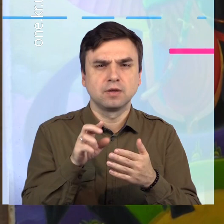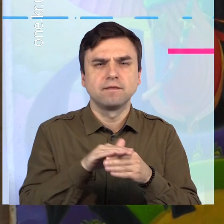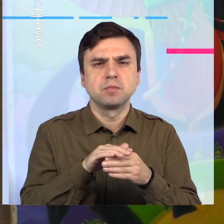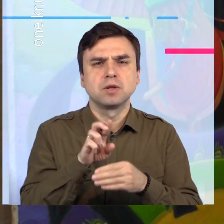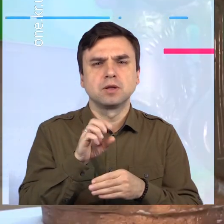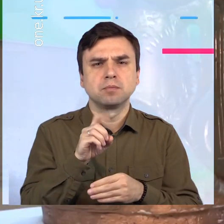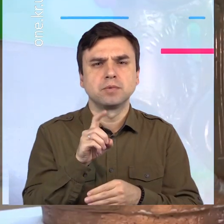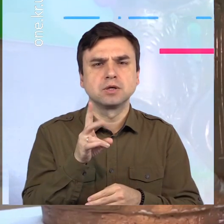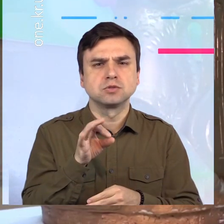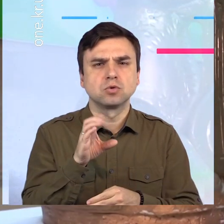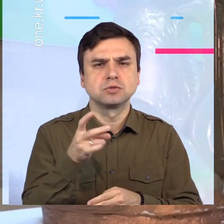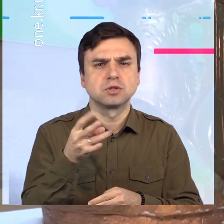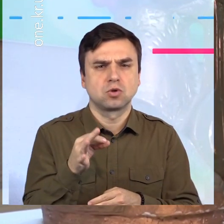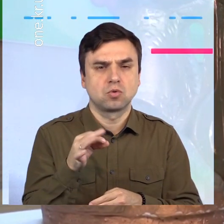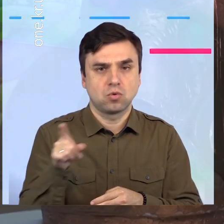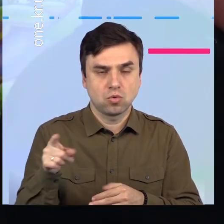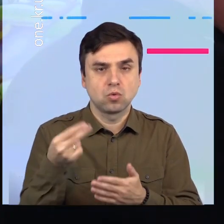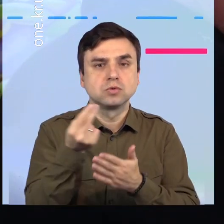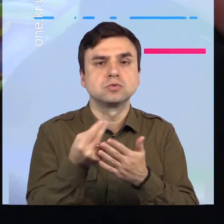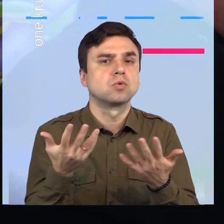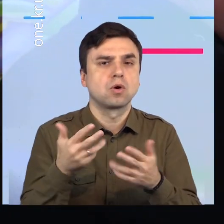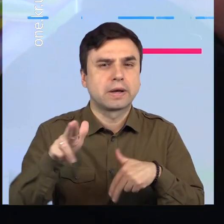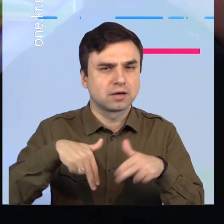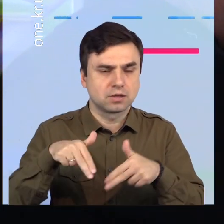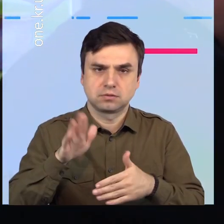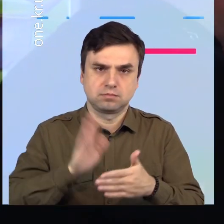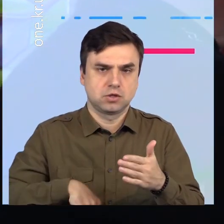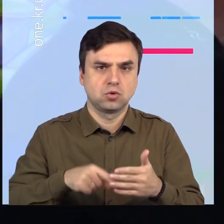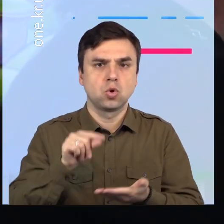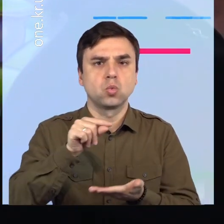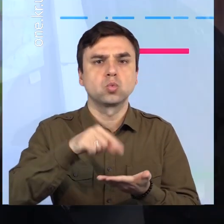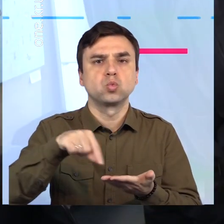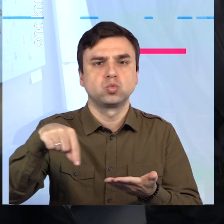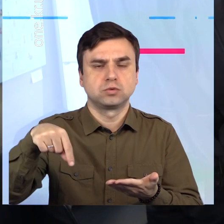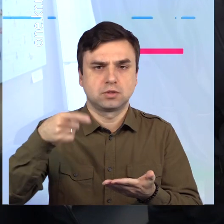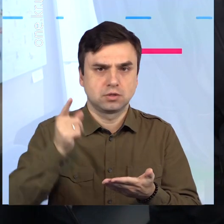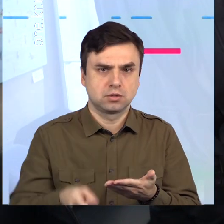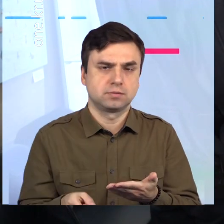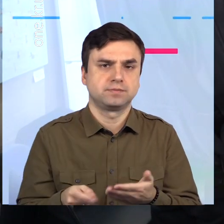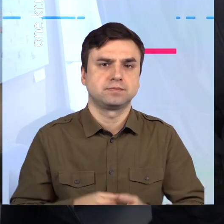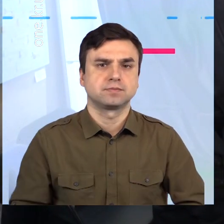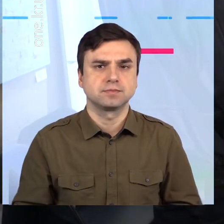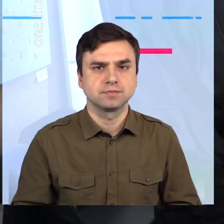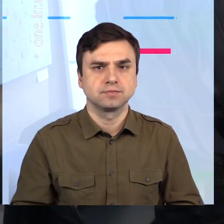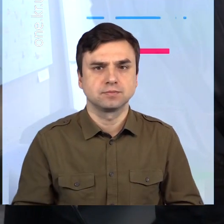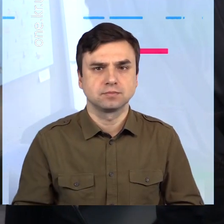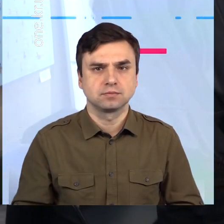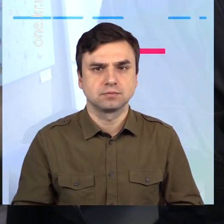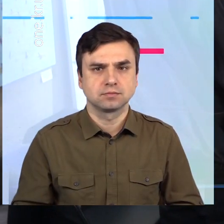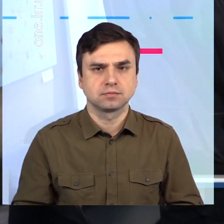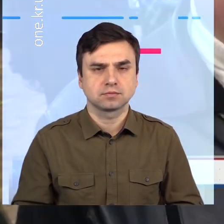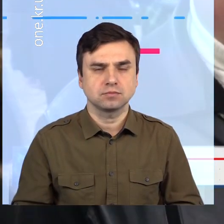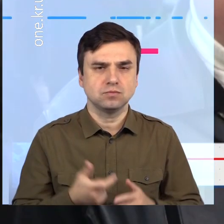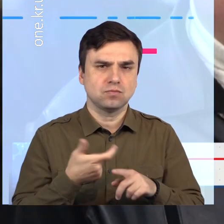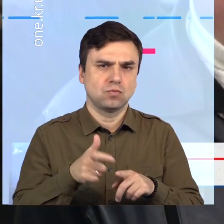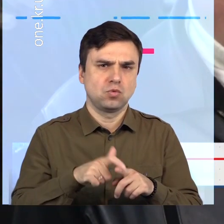декоративної графіки однією лише гелівою ручкою, а як актор театру Шевченка, це вже третій поспіль День художника у колі однодумців.